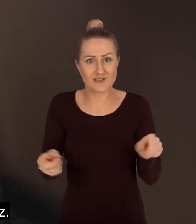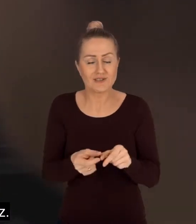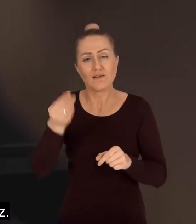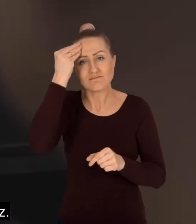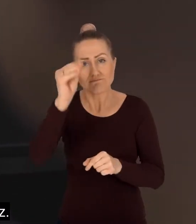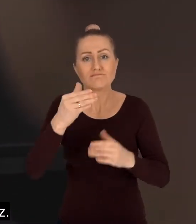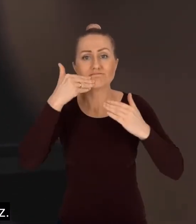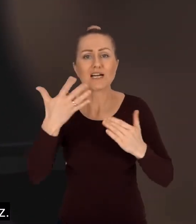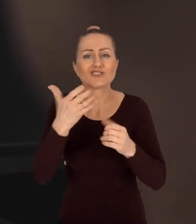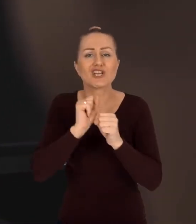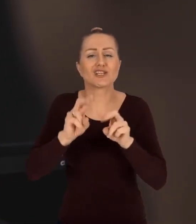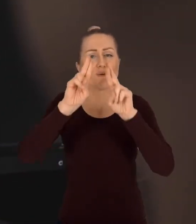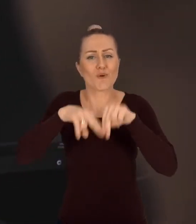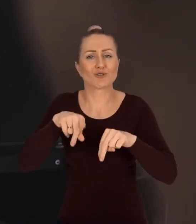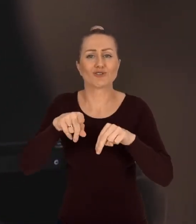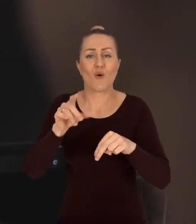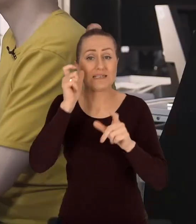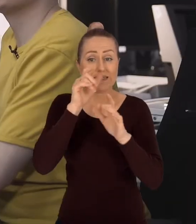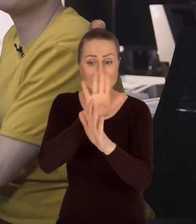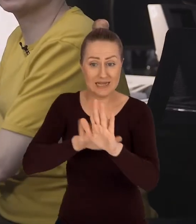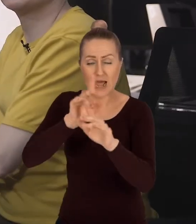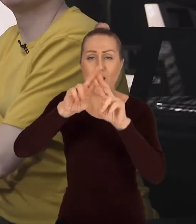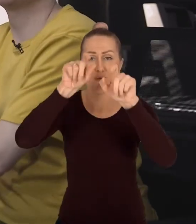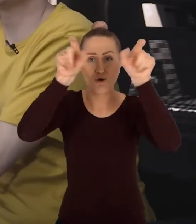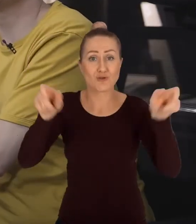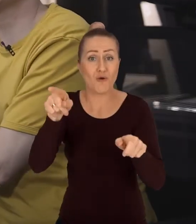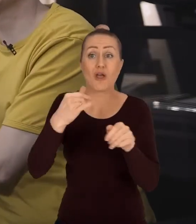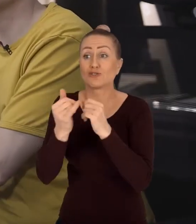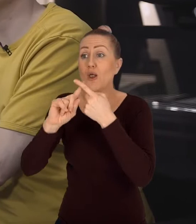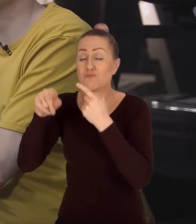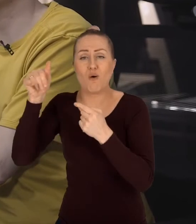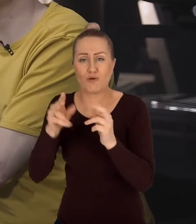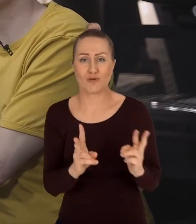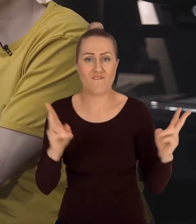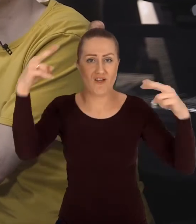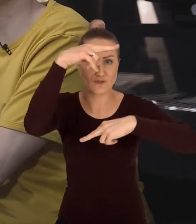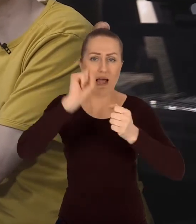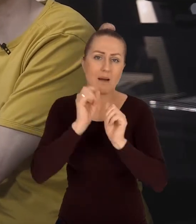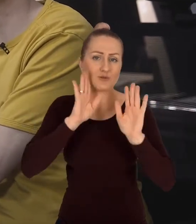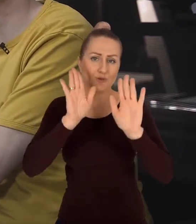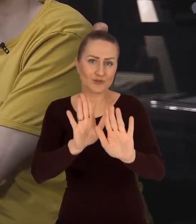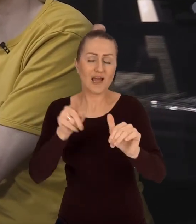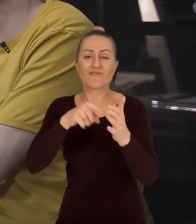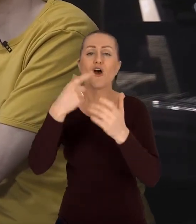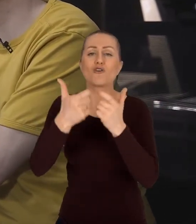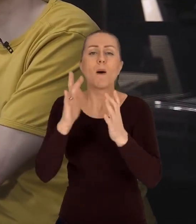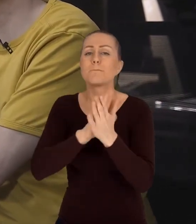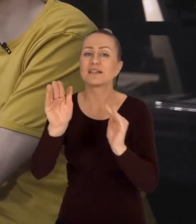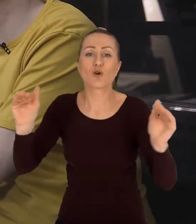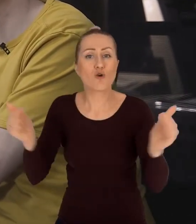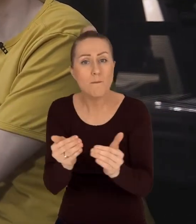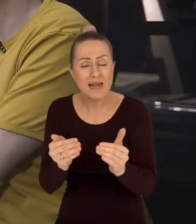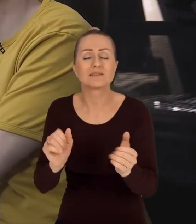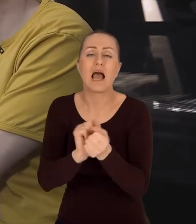która informuje gdzie kończy się obraz. Tę przestrzeń można później wyciąć lub zostawić, a gotowy obraz zapisujemy w formacie typ bez